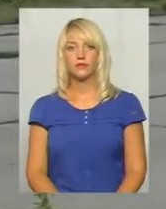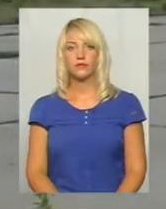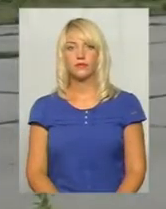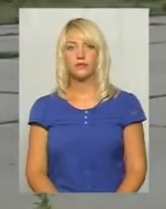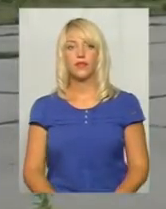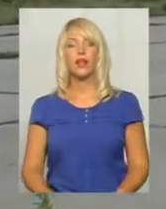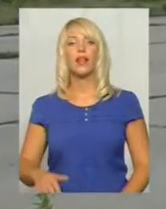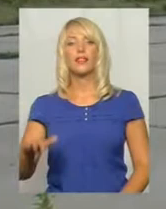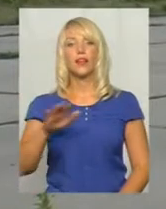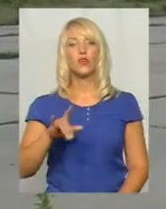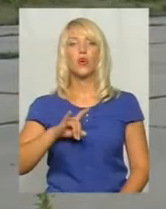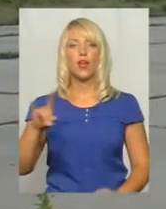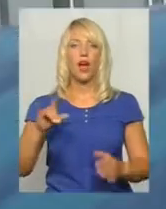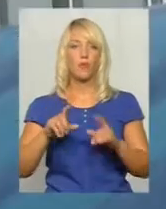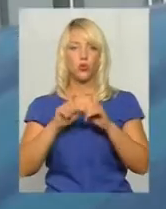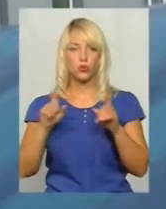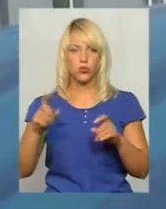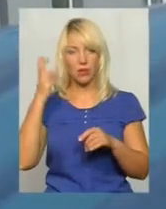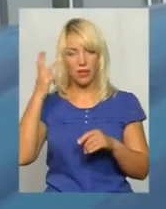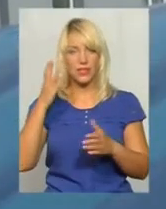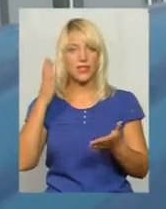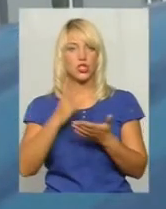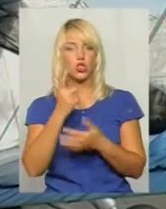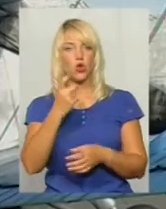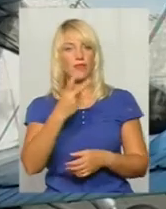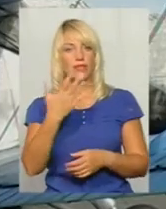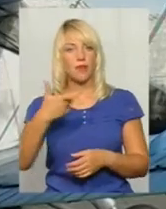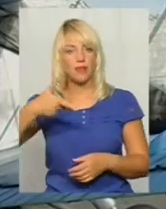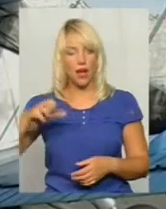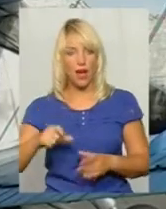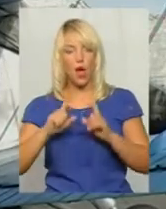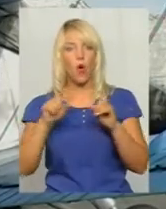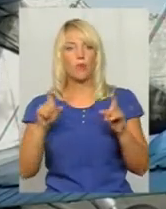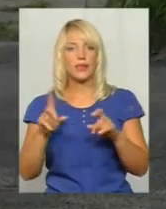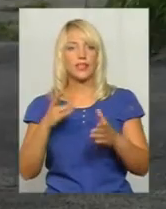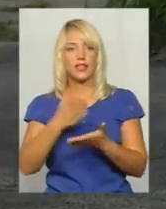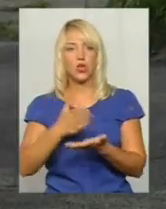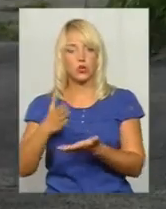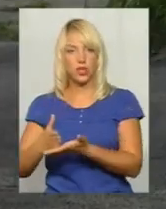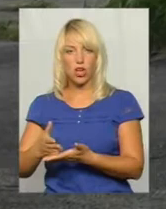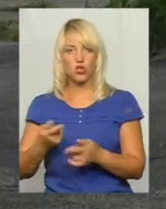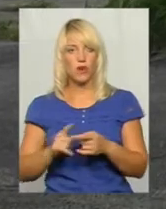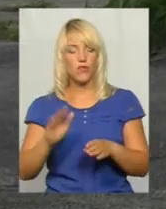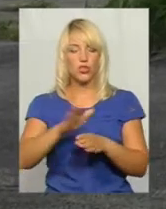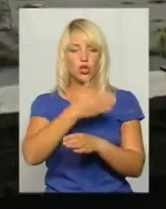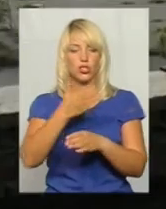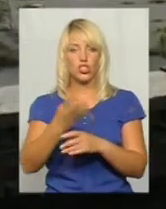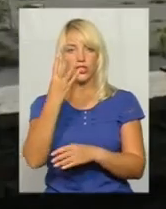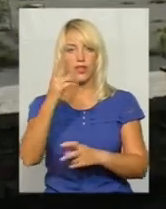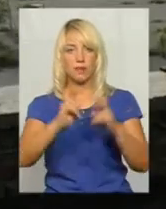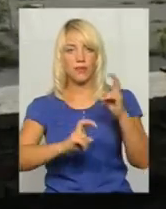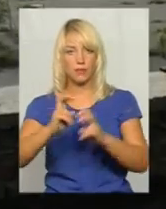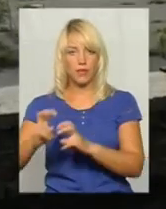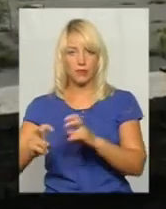Територія аеропорту Хмельницький становить 135 гектарів. Об'єкти, які тут розташовані, розділені між чотирьма підприємствами.